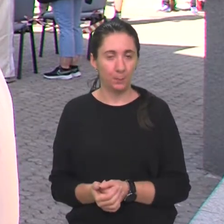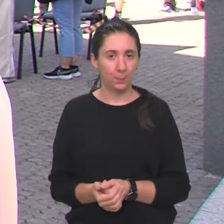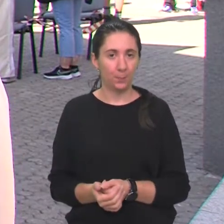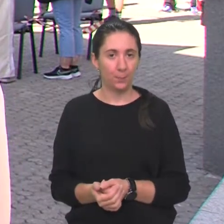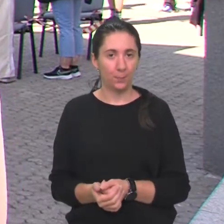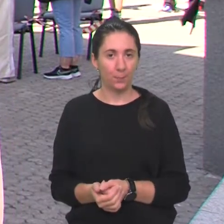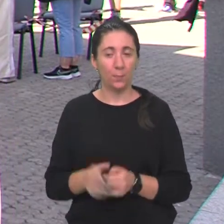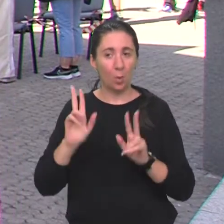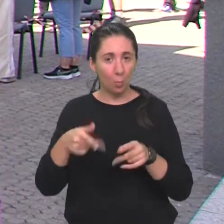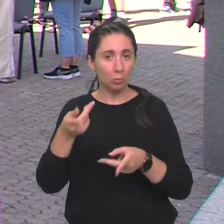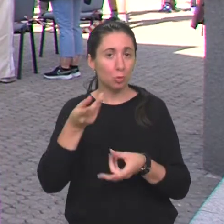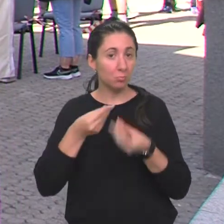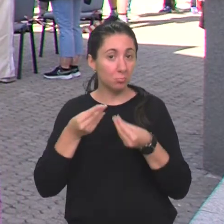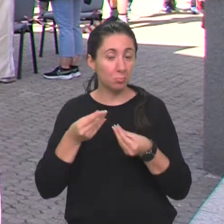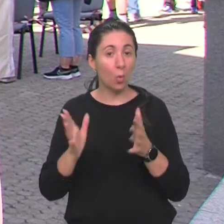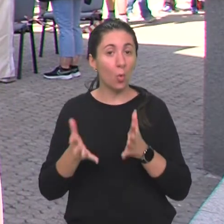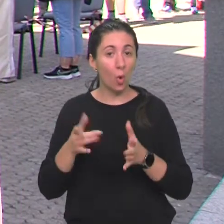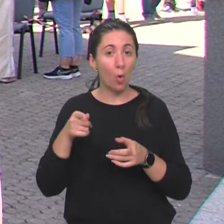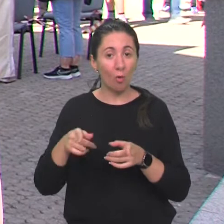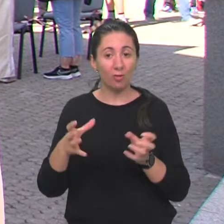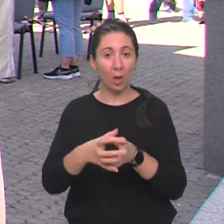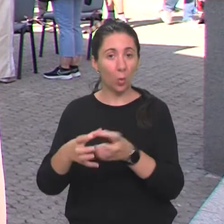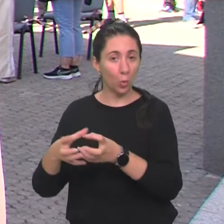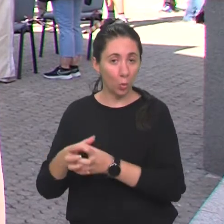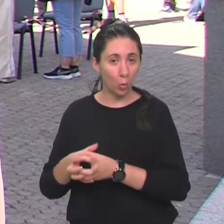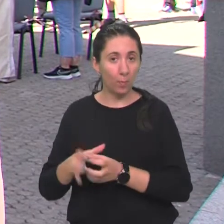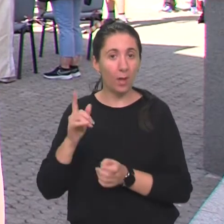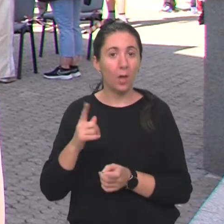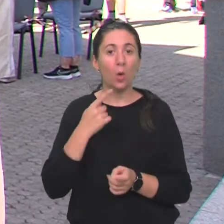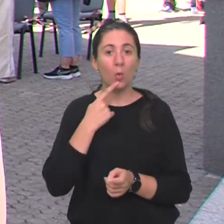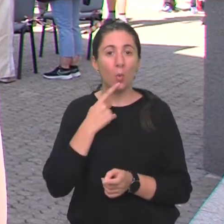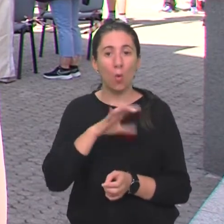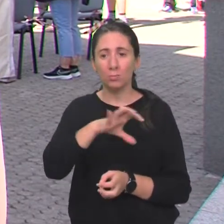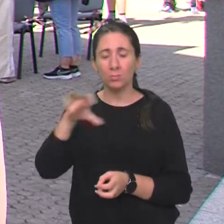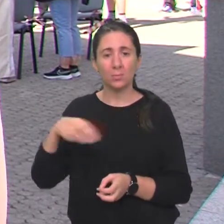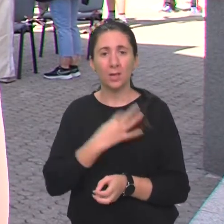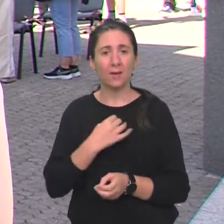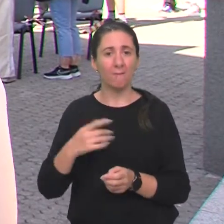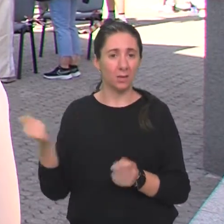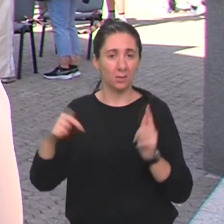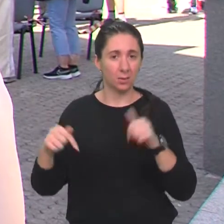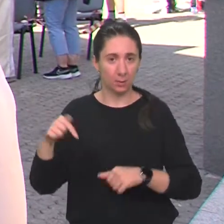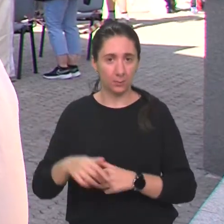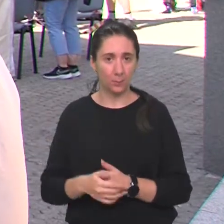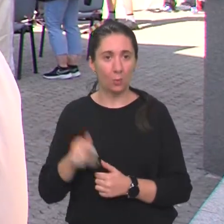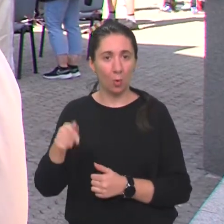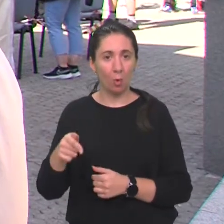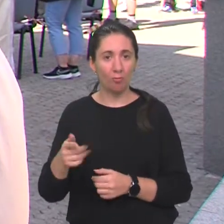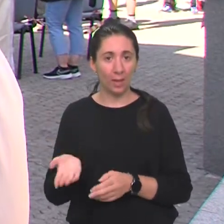Pa evo, možete li nam reći koliko je ovdje grupa i iz kojih sve dijelova Hrvatske? Znači ovdje su